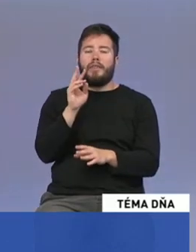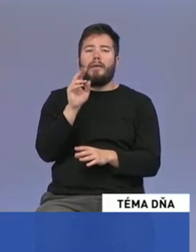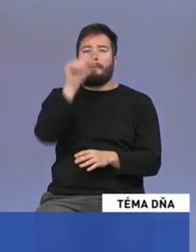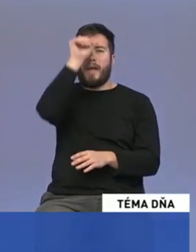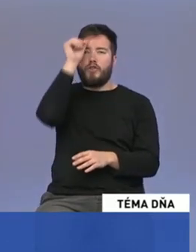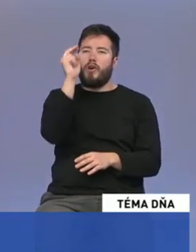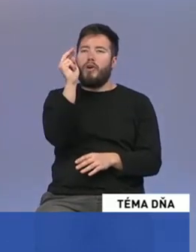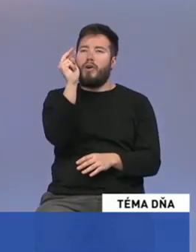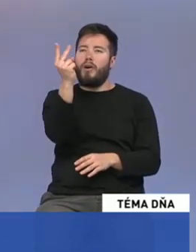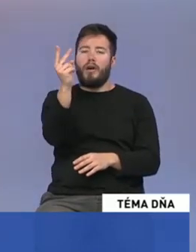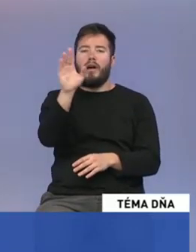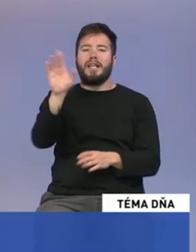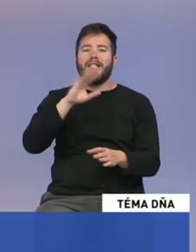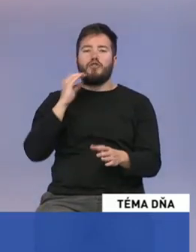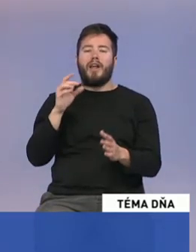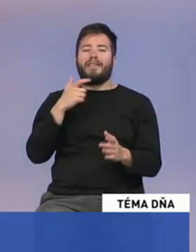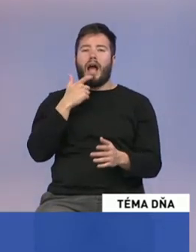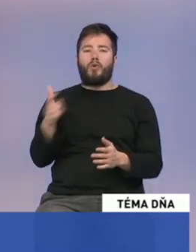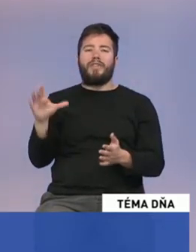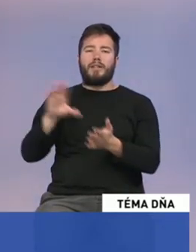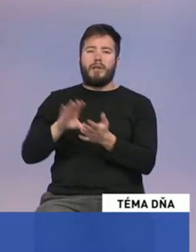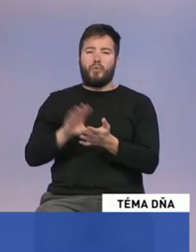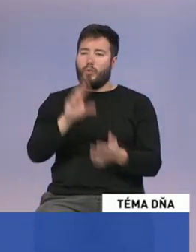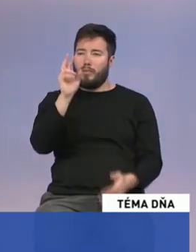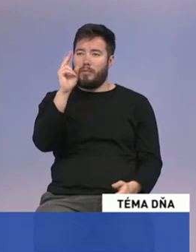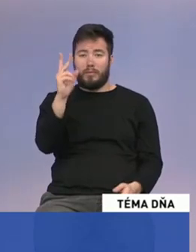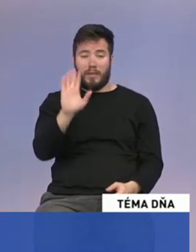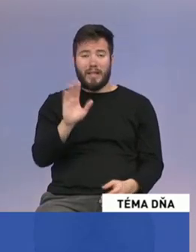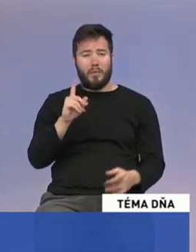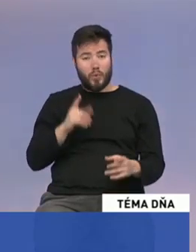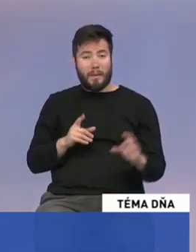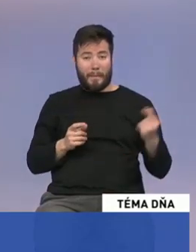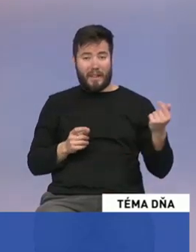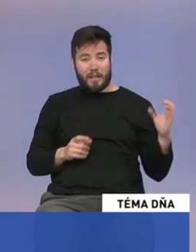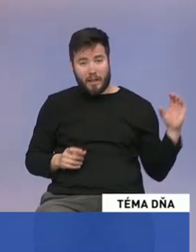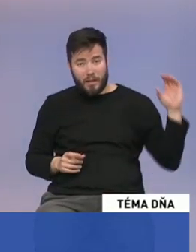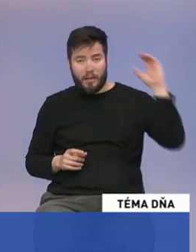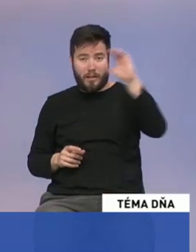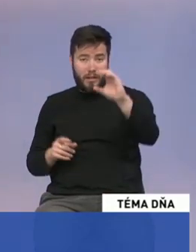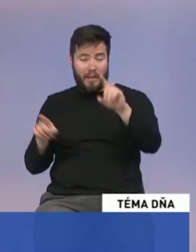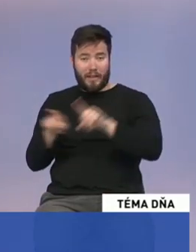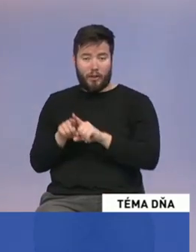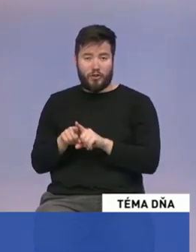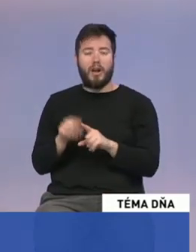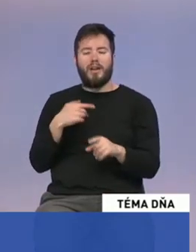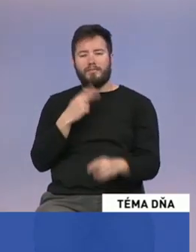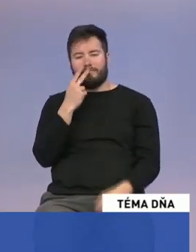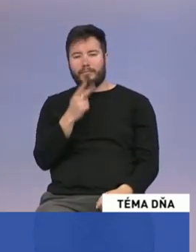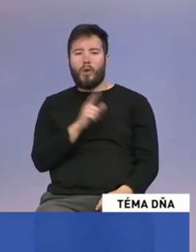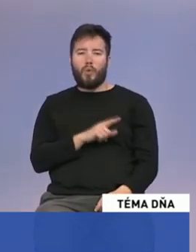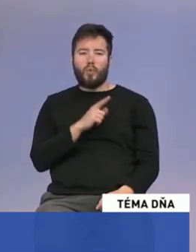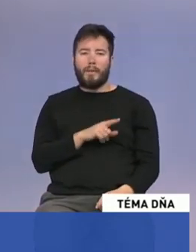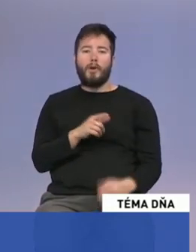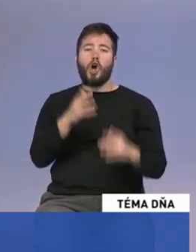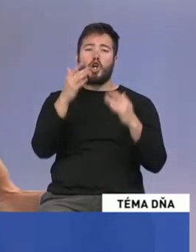tam dáme, že to je národné centrum. Musí to ísť ruka v ruka aj s tými peniazmi. A to mám rzí na tom, že to sa neobjavilo